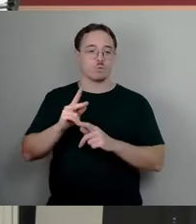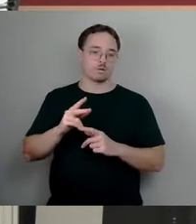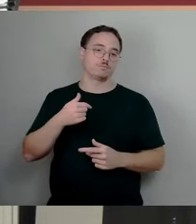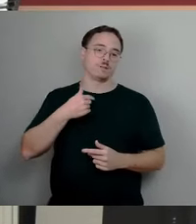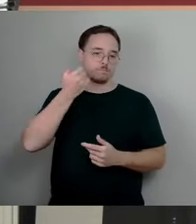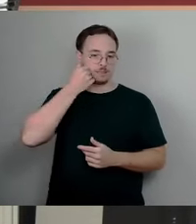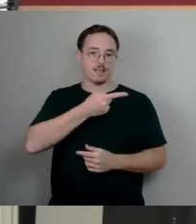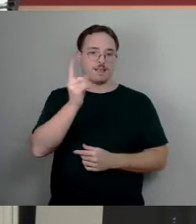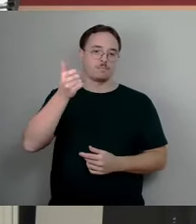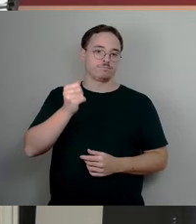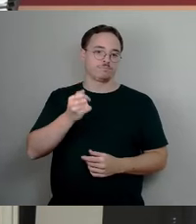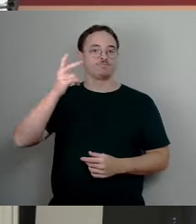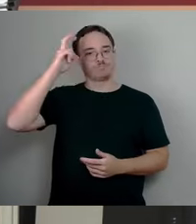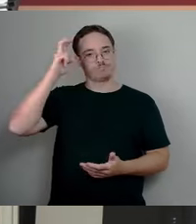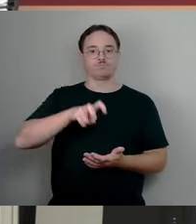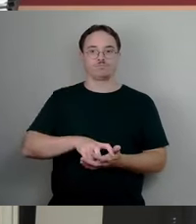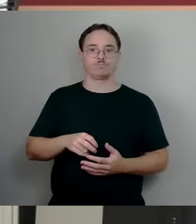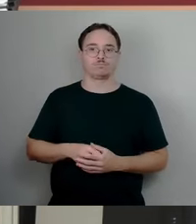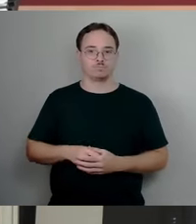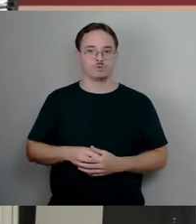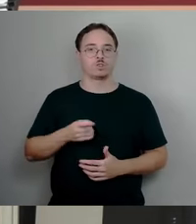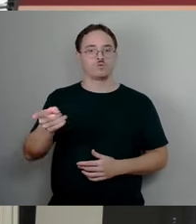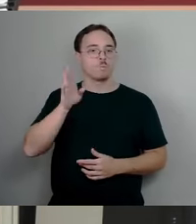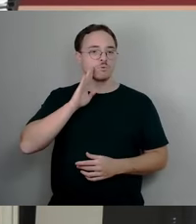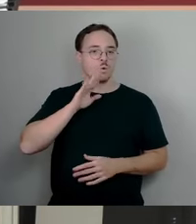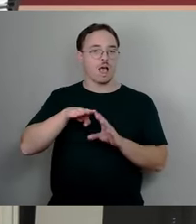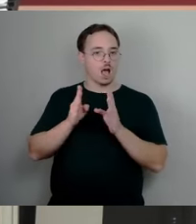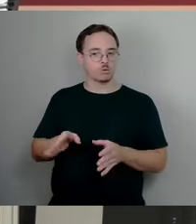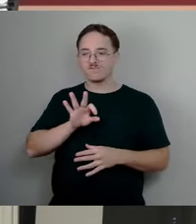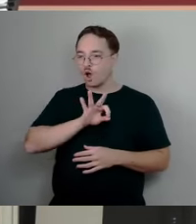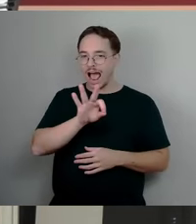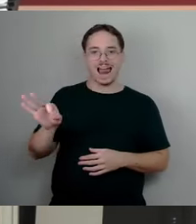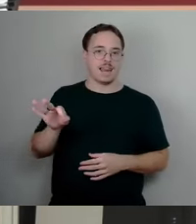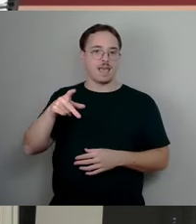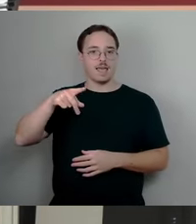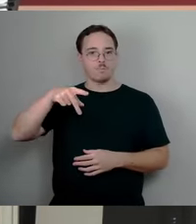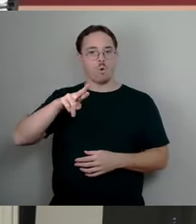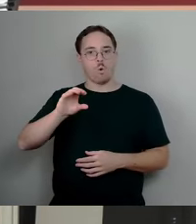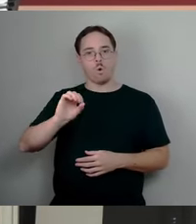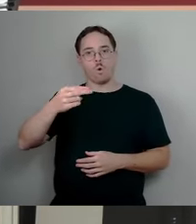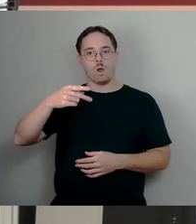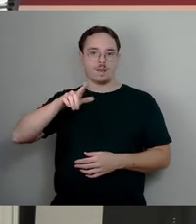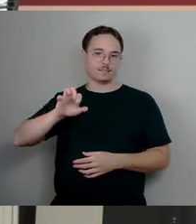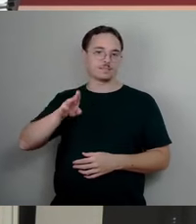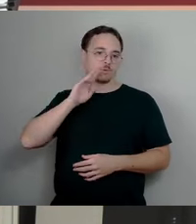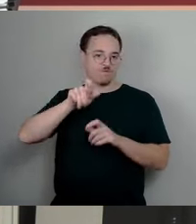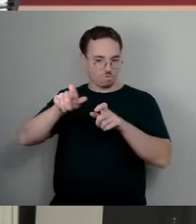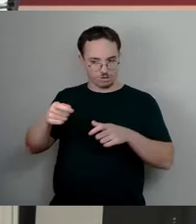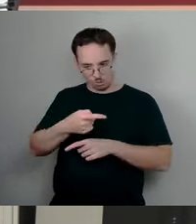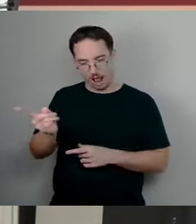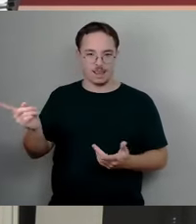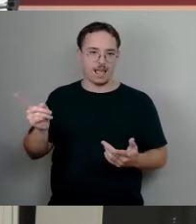damit das Bürgerhaus tatsächlich ein Bürgerhaus für alle Prolisserinnen und Prolisser ist und da zählen Mitglieder von Parteien einfach mit rein. Punkt.